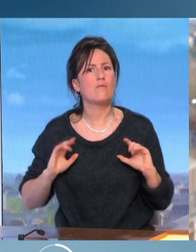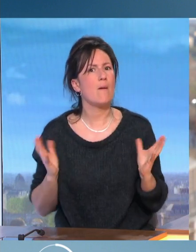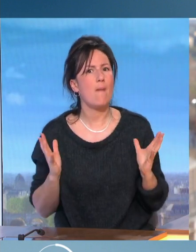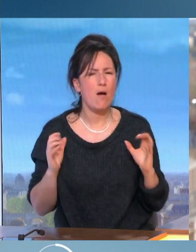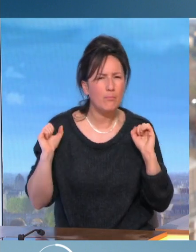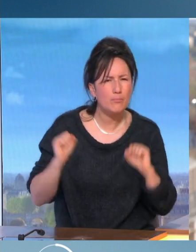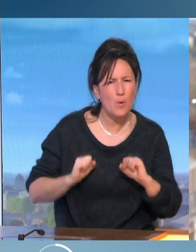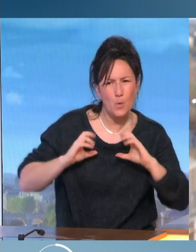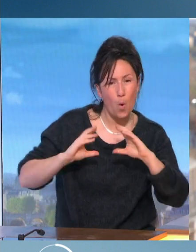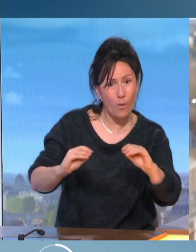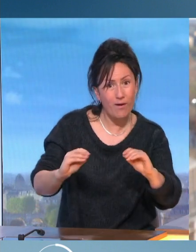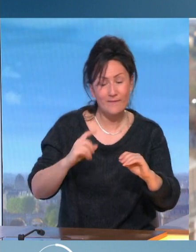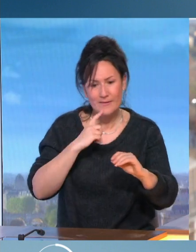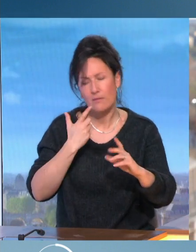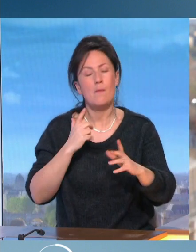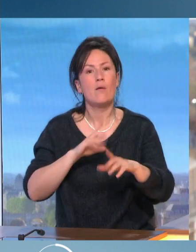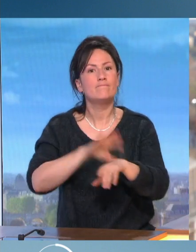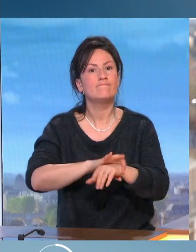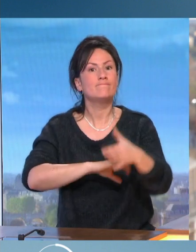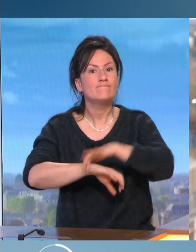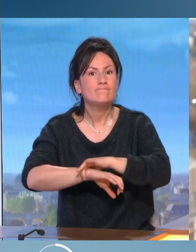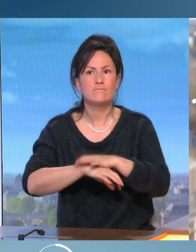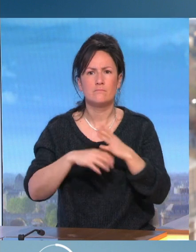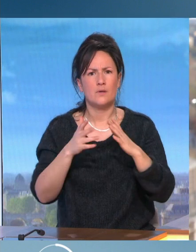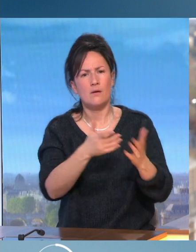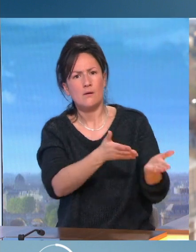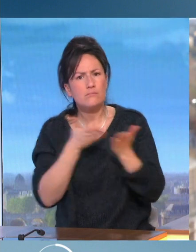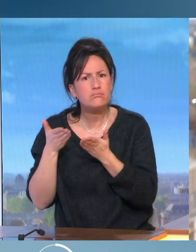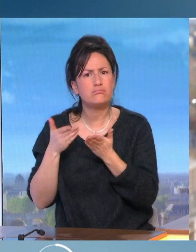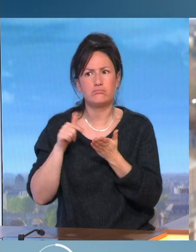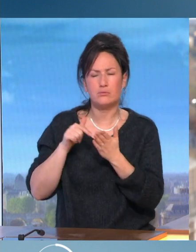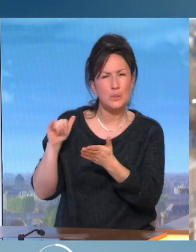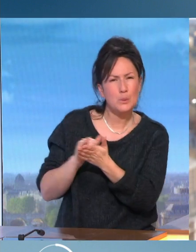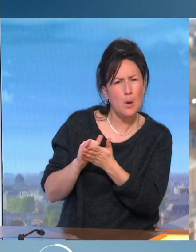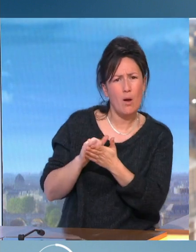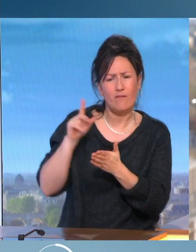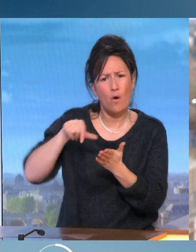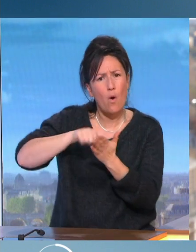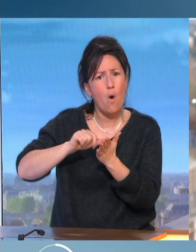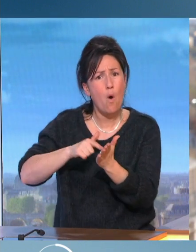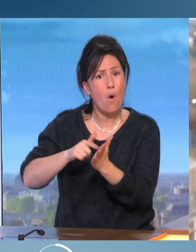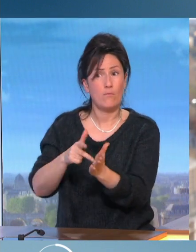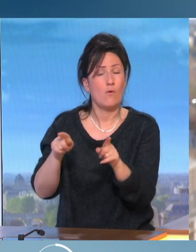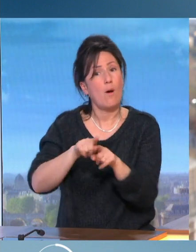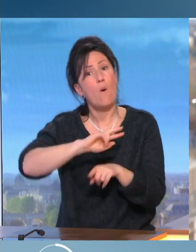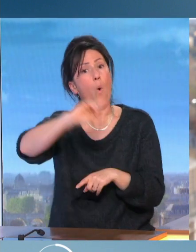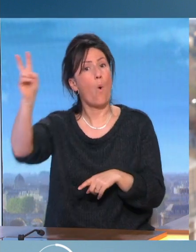'ancien président ? Lui passerait-elle les menottes ? Comment est-ce qu'elle le ramènerait à New York ? Est-ce qu'elle lui ferait une prise d'empreinte digitale, comme n'importe quel gardé a vu et comme le veut la